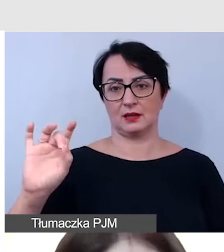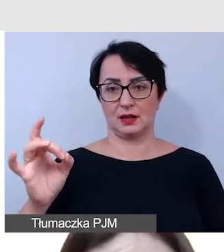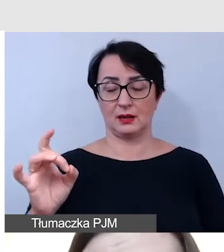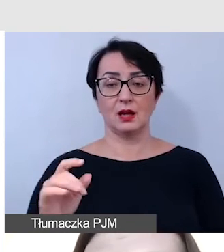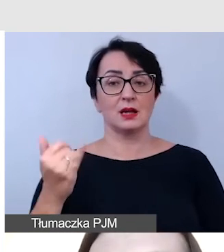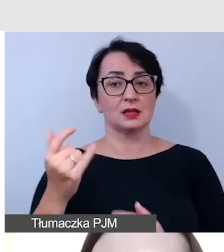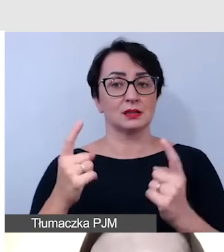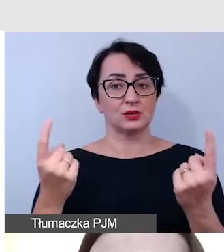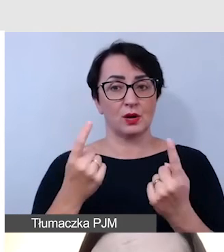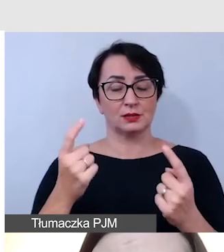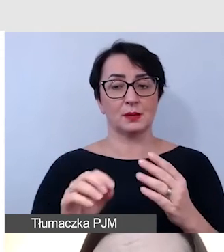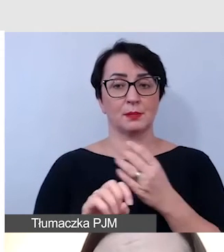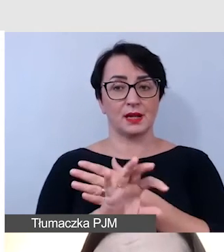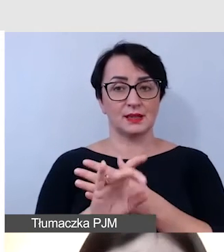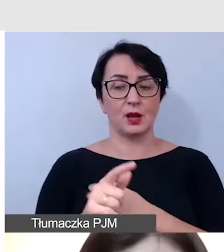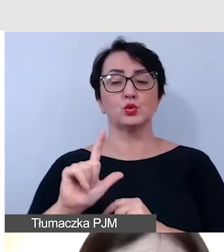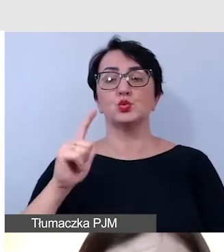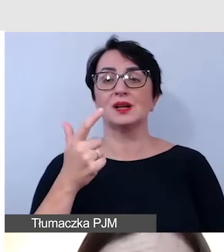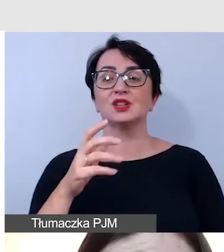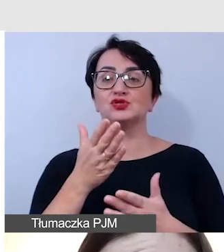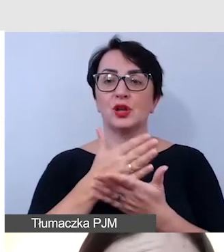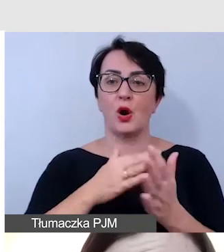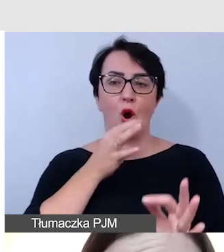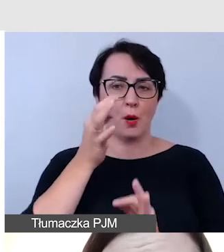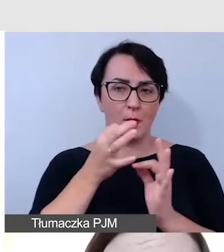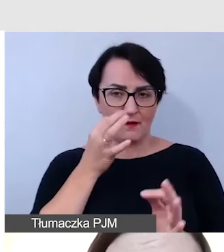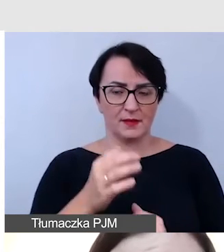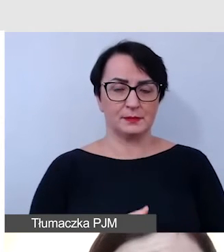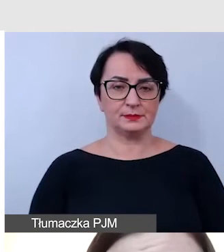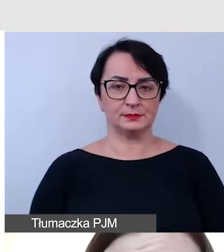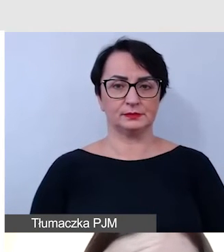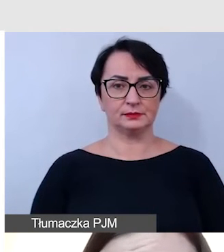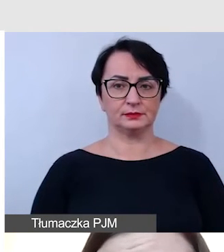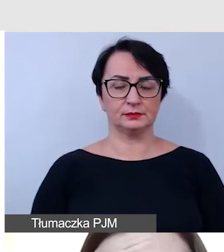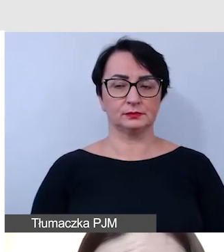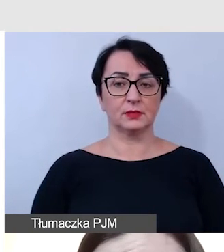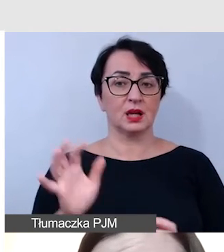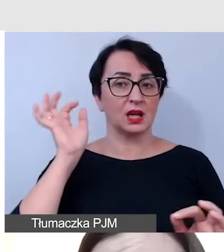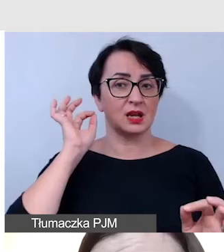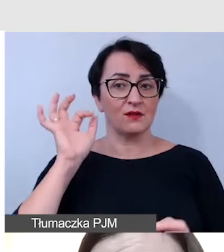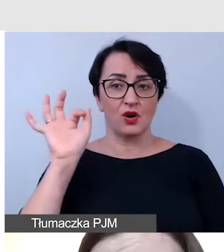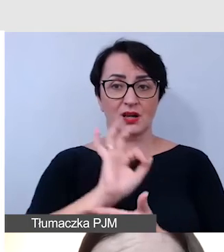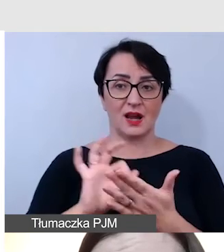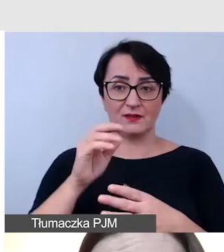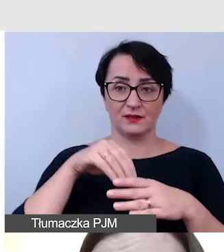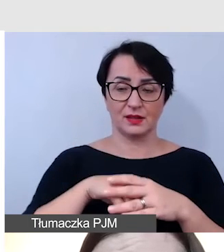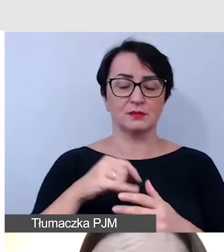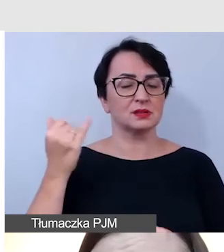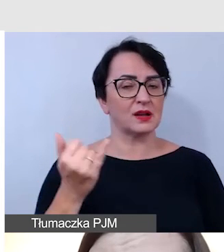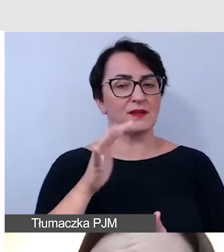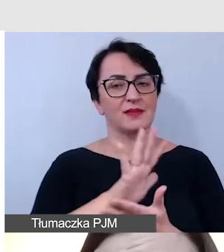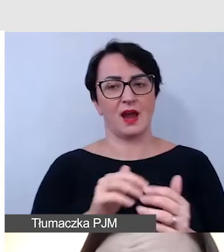więcej o tym. W drugiej części naszego spotkania w przypadku infografii zawsze tekst alternatywny